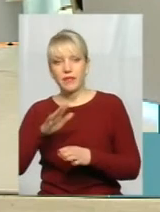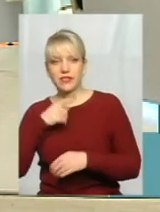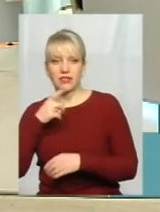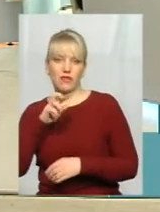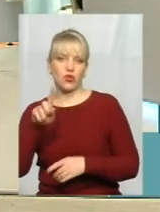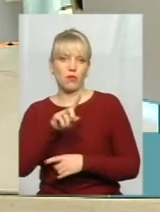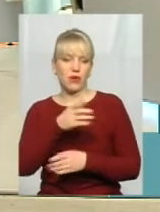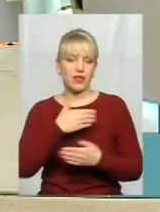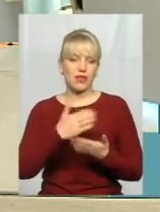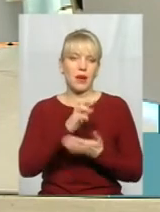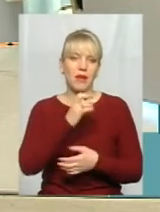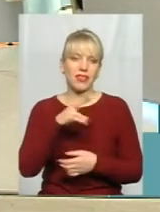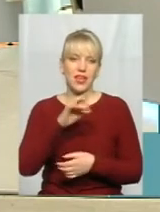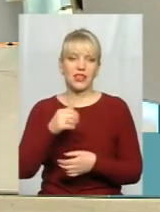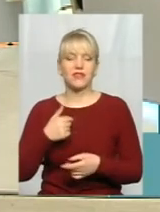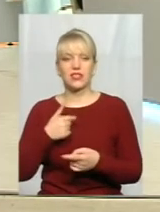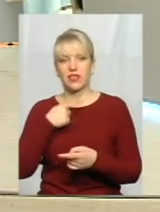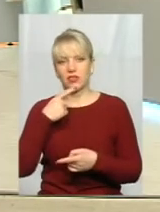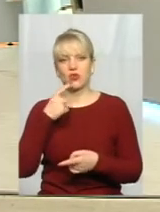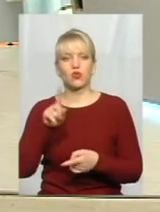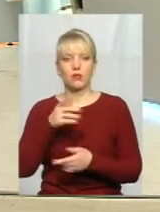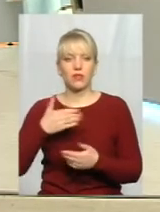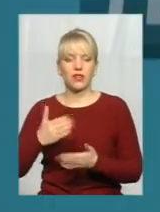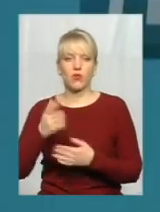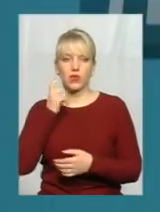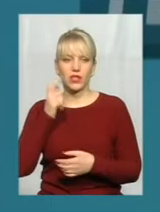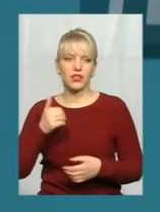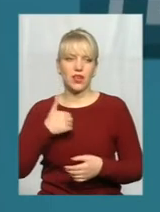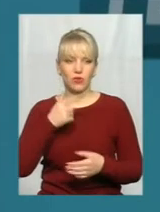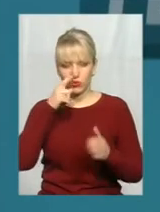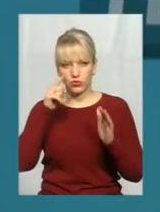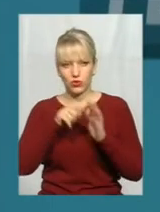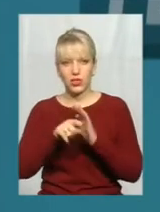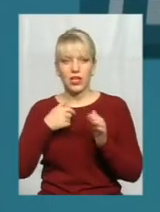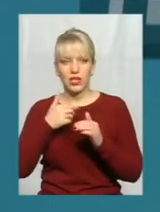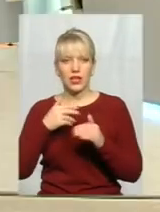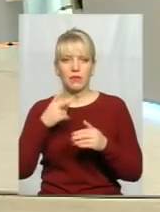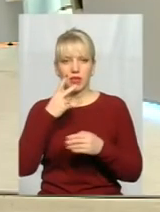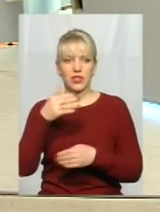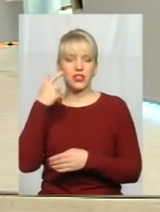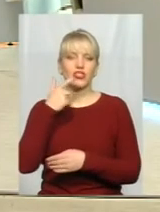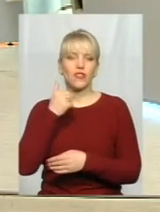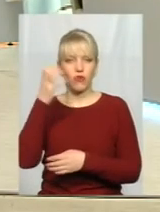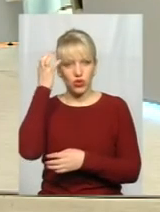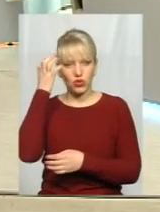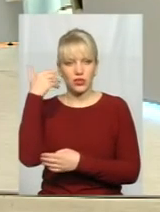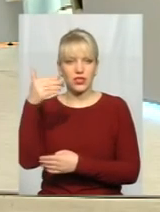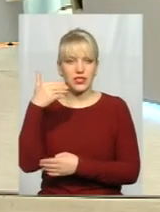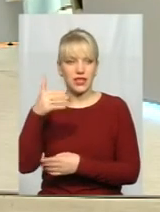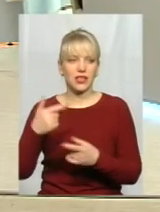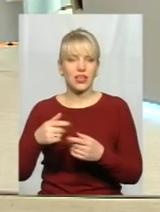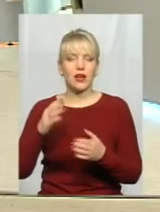втрутитись і запропонувати нещодавно у Хмельницькому висіли червоно-чорні стяги. Прошу думку людей,